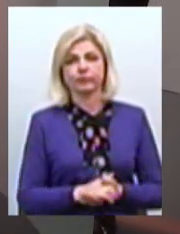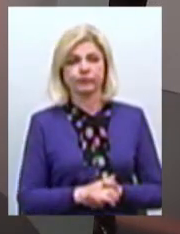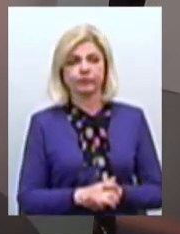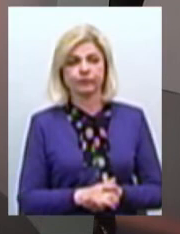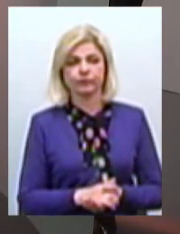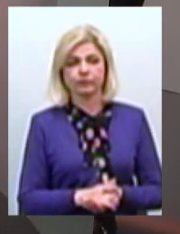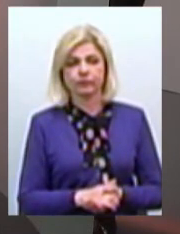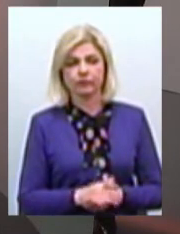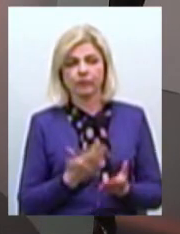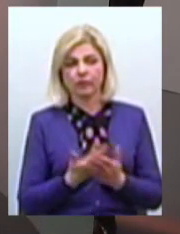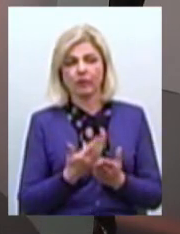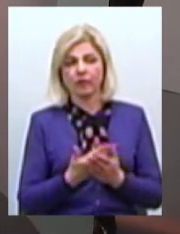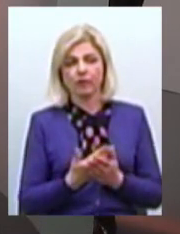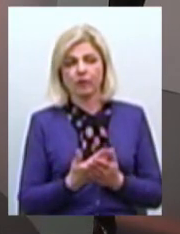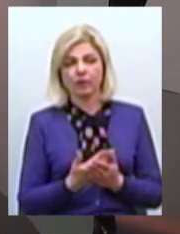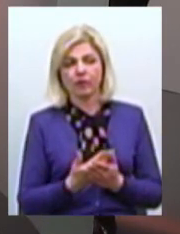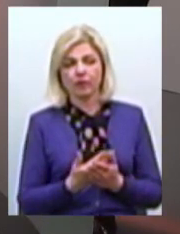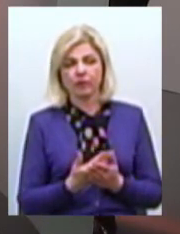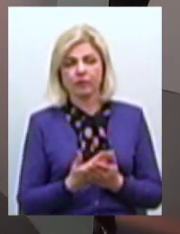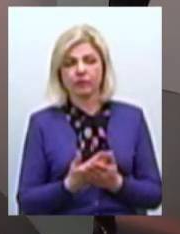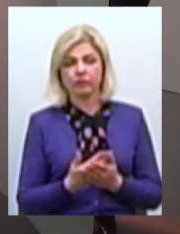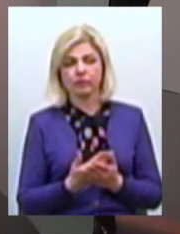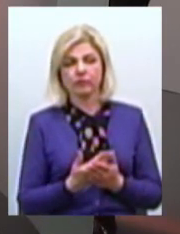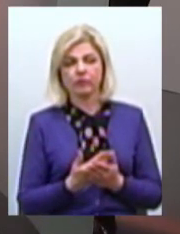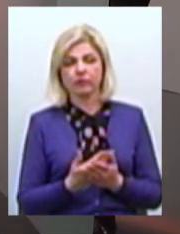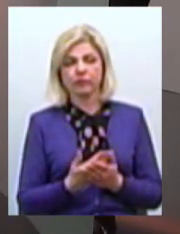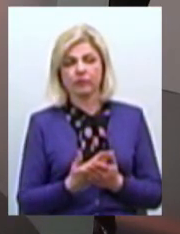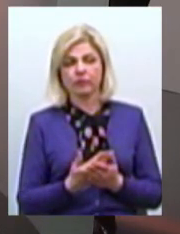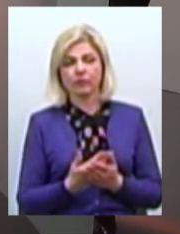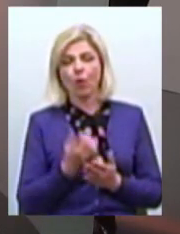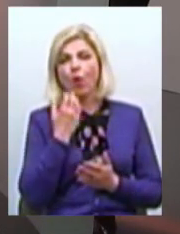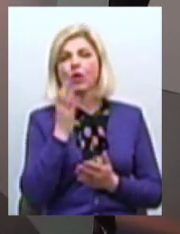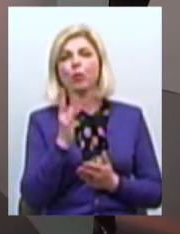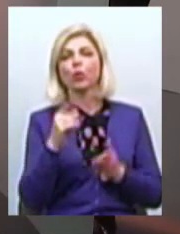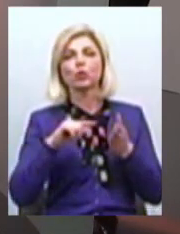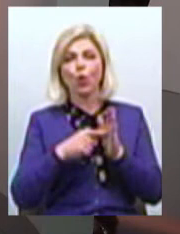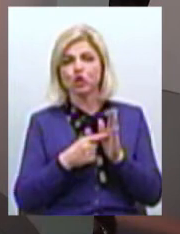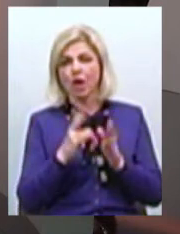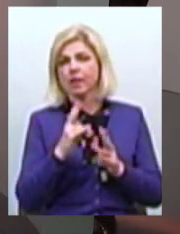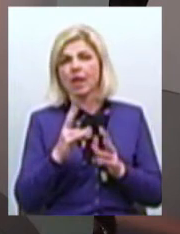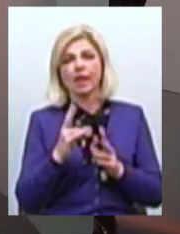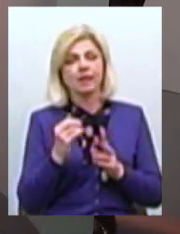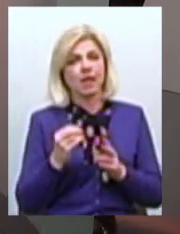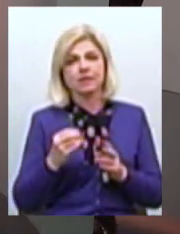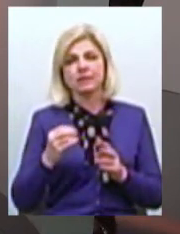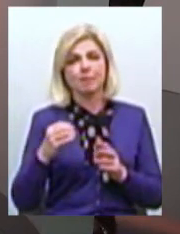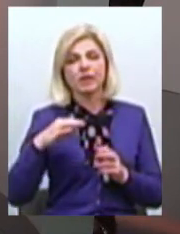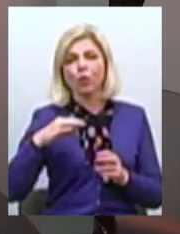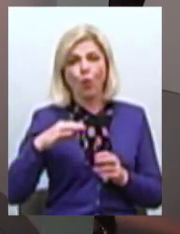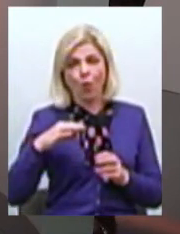ефективно? Я перепрошую ще, коли буде така точка незбитковості? Дивіться, я думаю, що